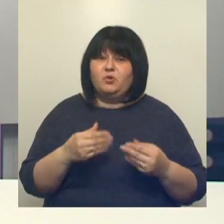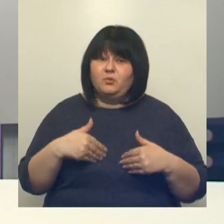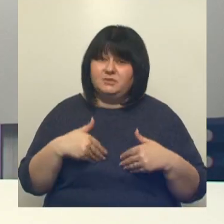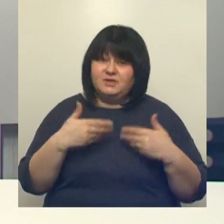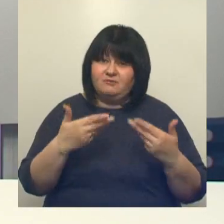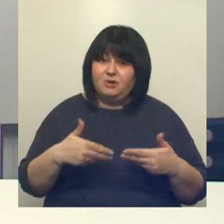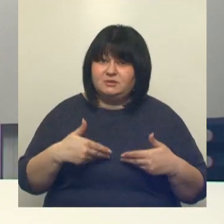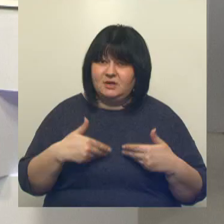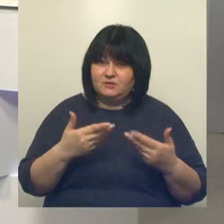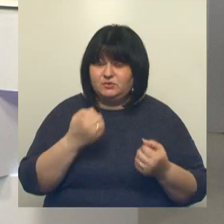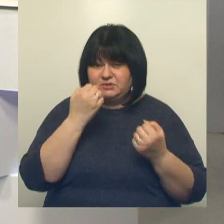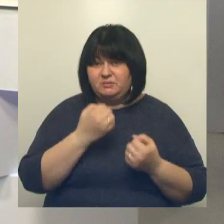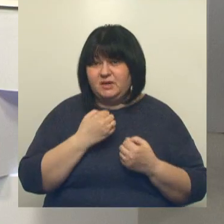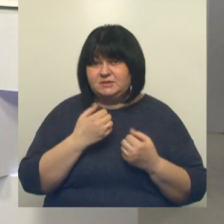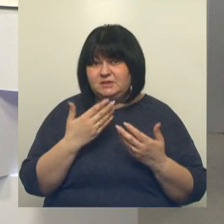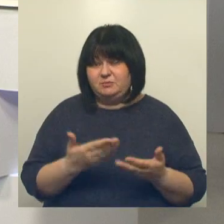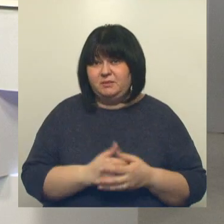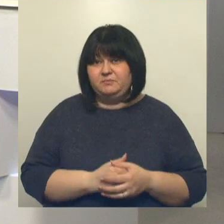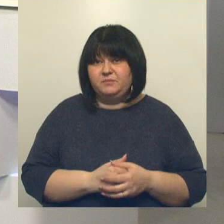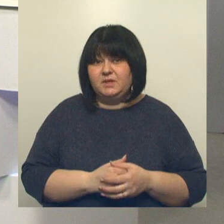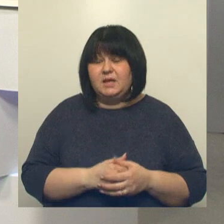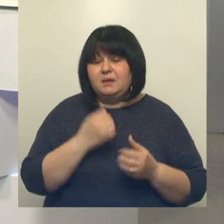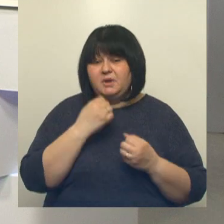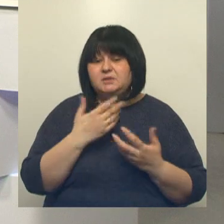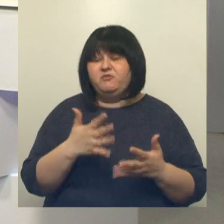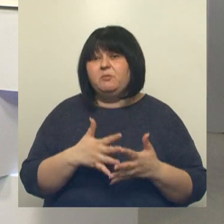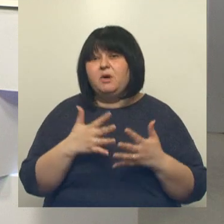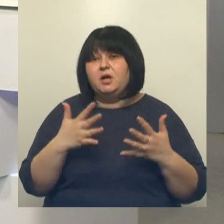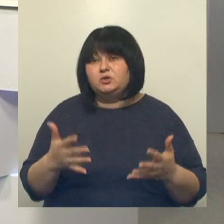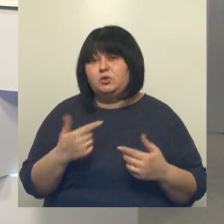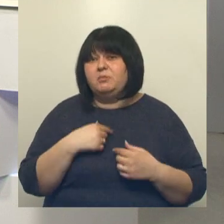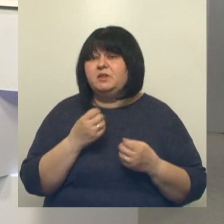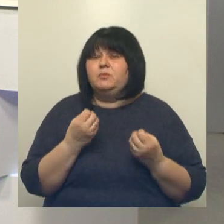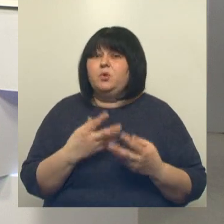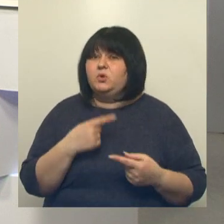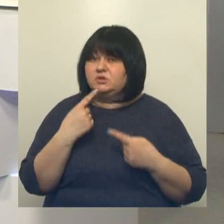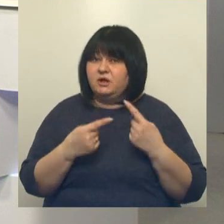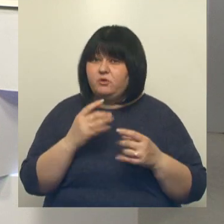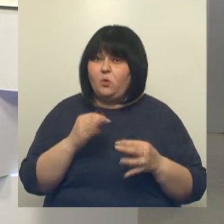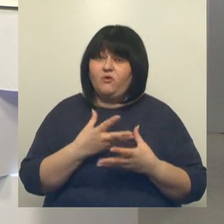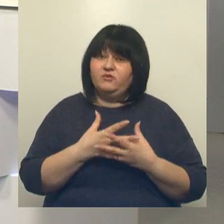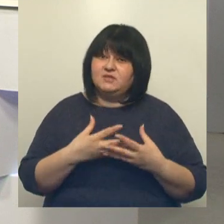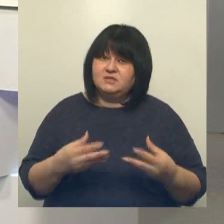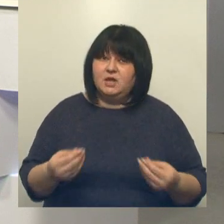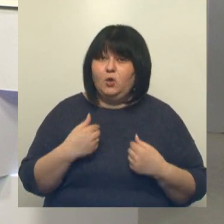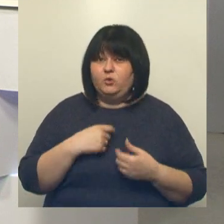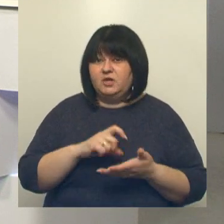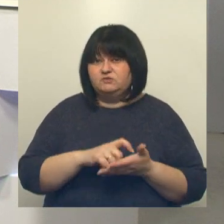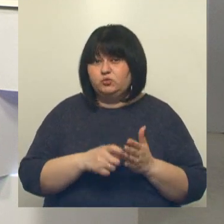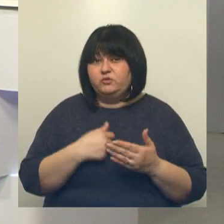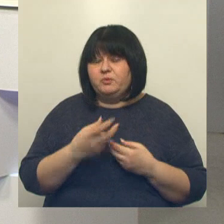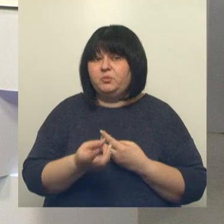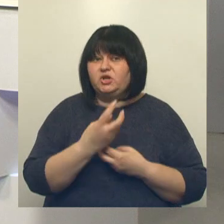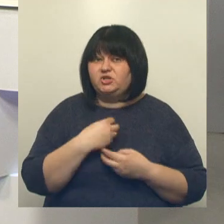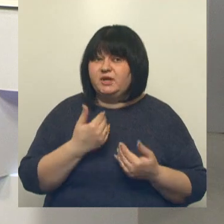вас, прежде всего. Спасибо. Спасибо вам большое. Мы сегодня не просто говорим о весне. Она у нас в студии. Вы пришли